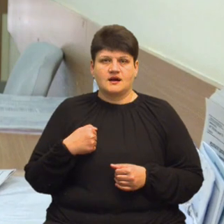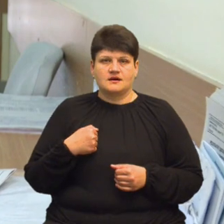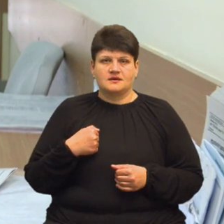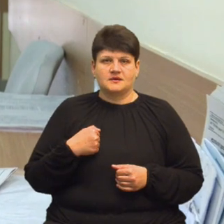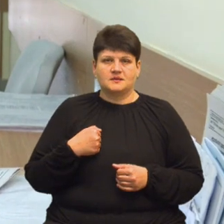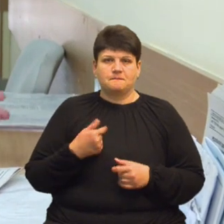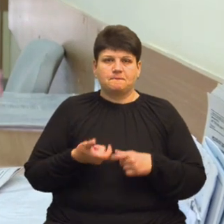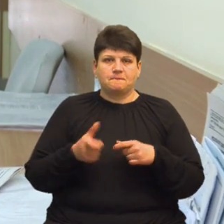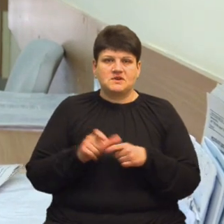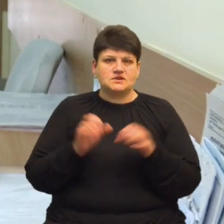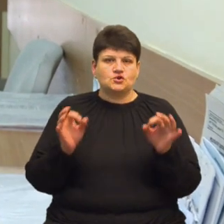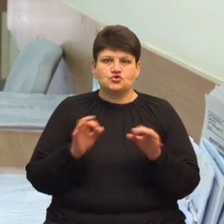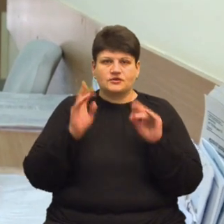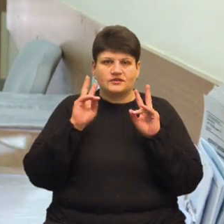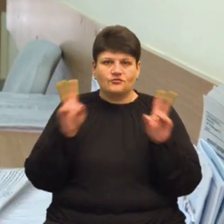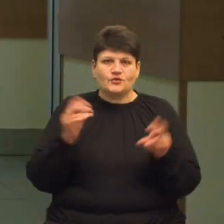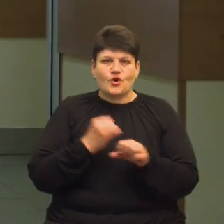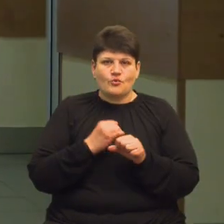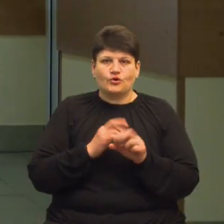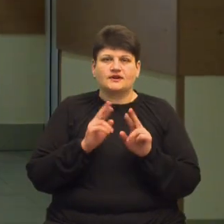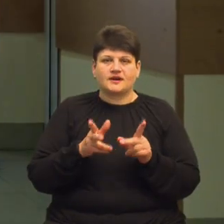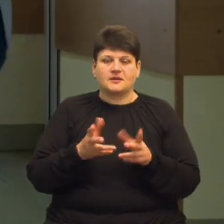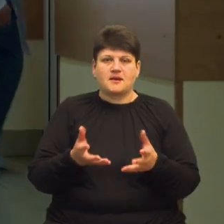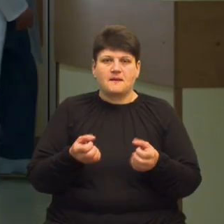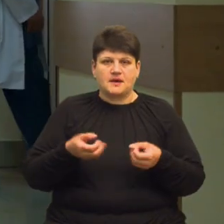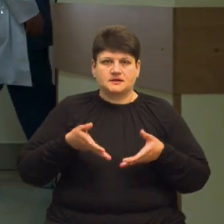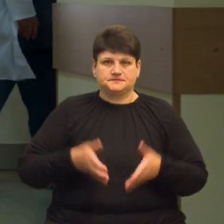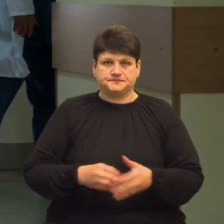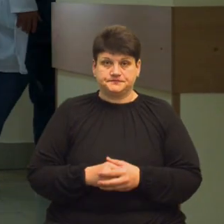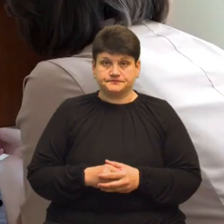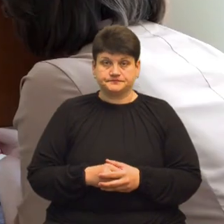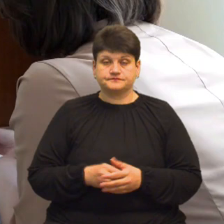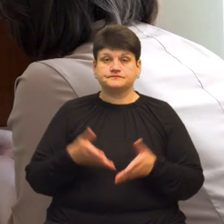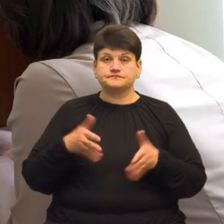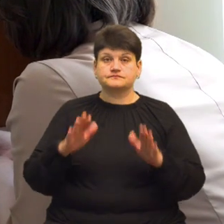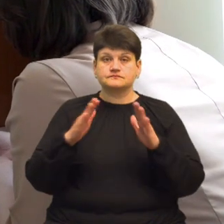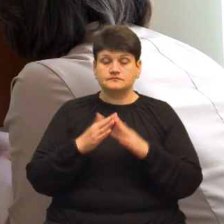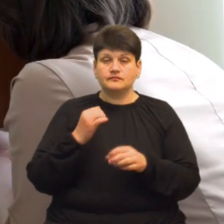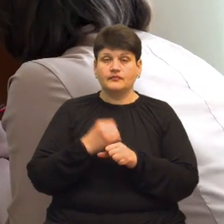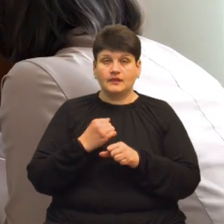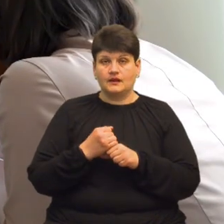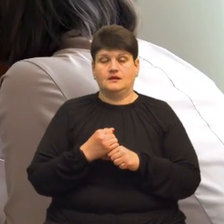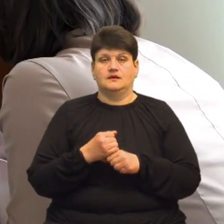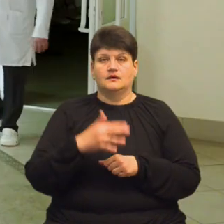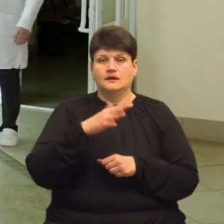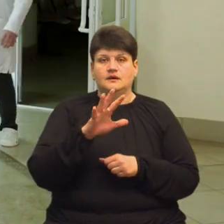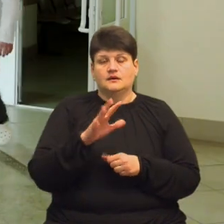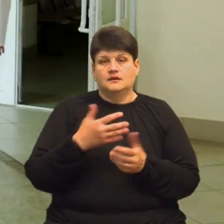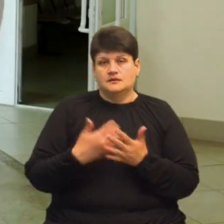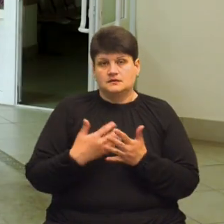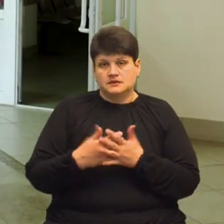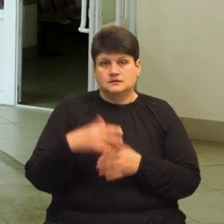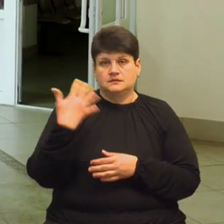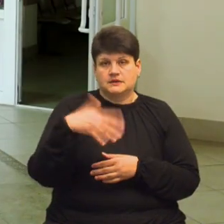нічого не вмію робити, крім того, як приймати пологи. У перинатальному центрі «Мати і дитина» працює півсотні акушерок, розповів директор